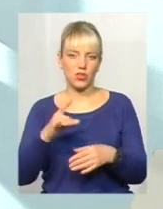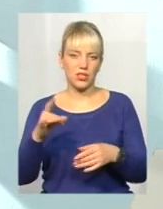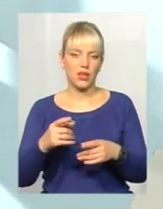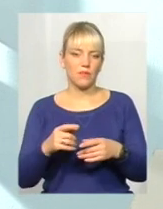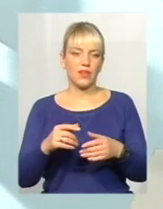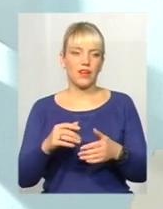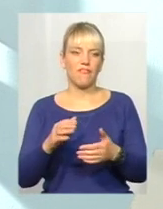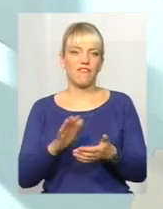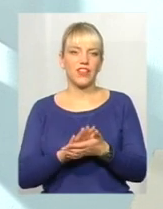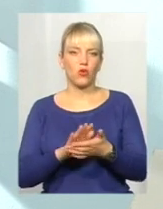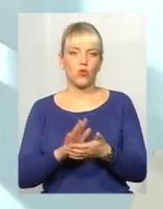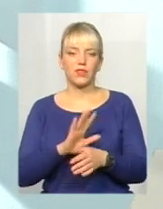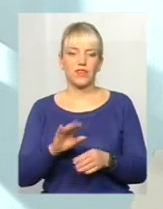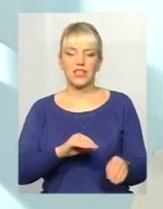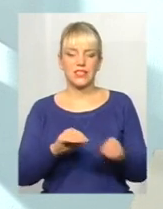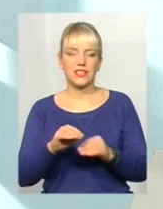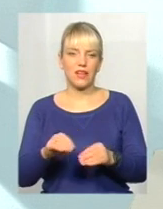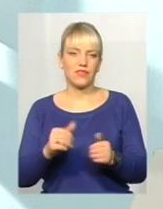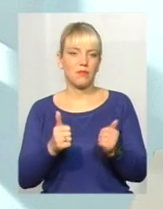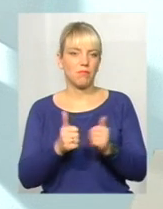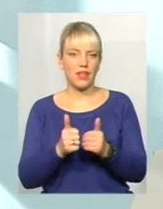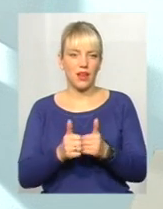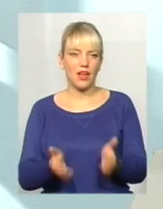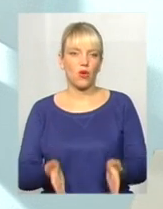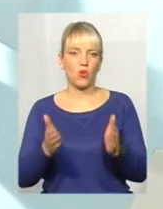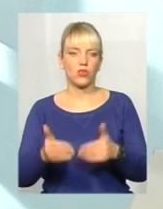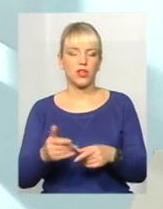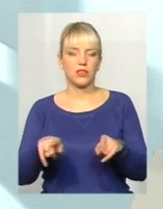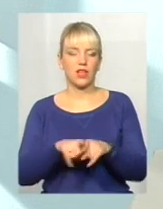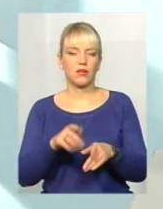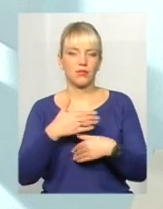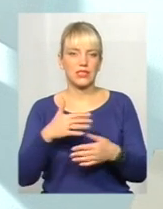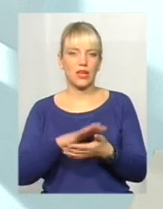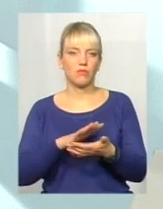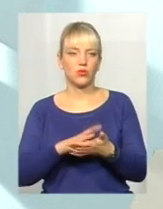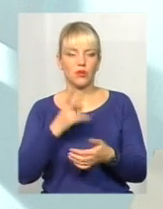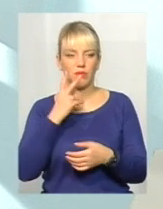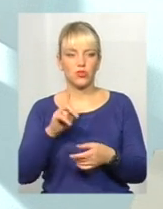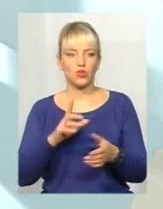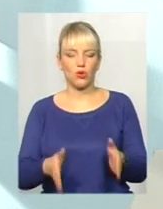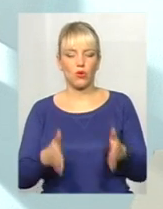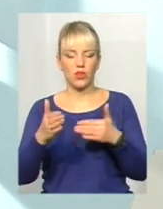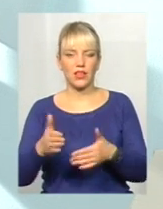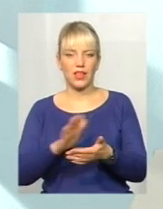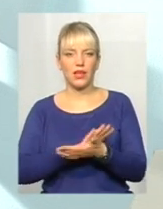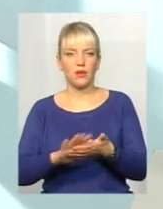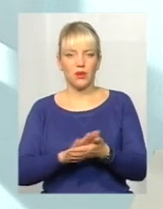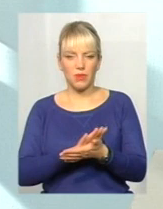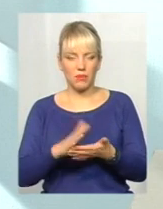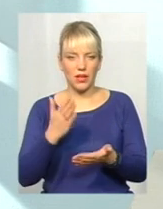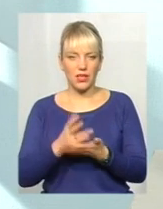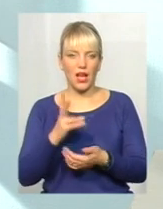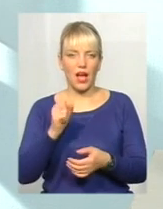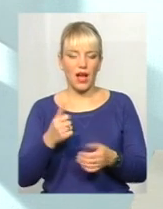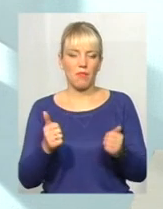все в контейнери і тим більше не ставити біля контейнерів. Тому що ми таким чином забруднюємо, бачимо, що контейнери прибрали, біля контейнерів в нас купить